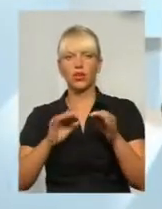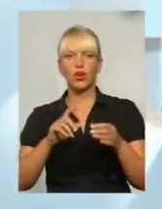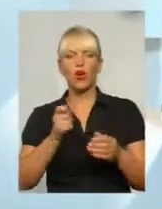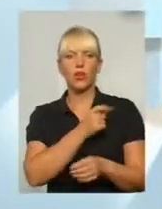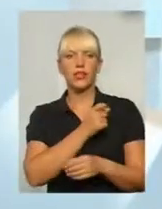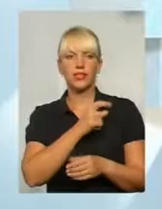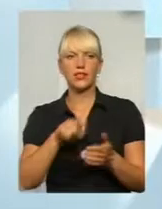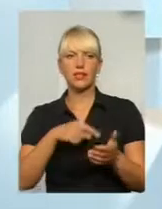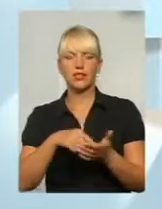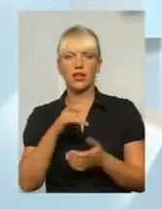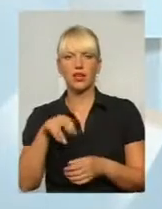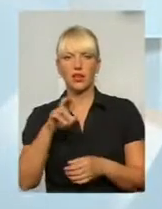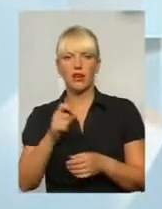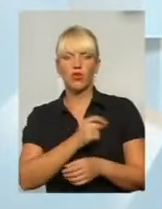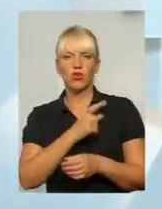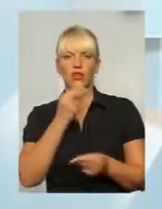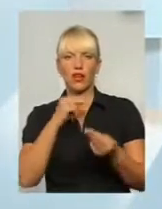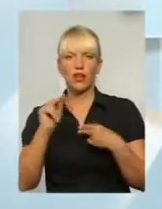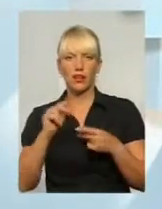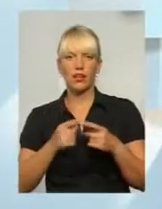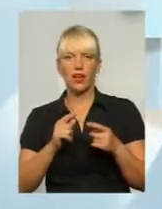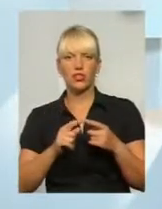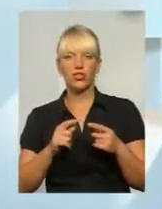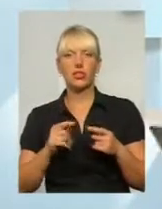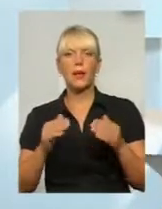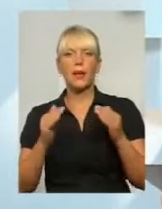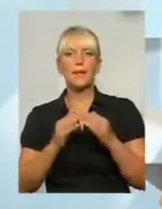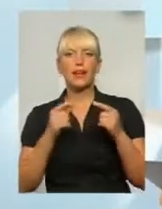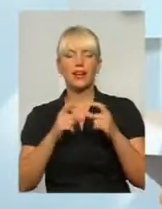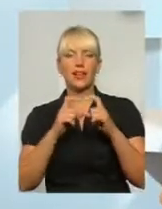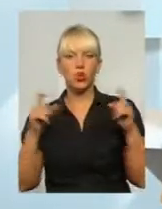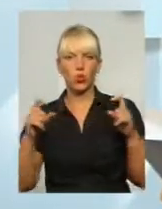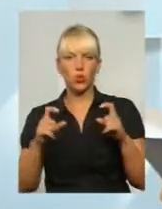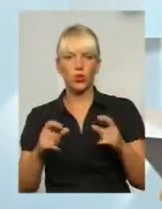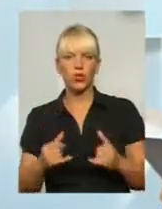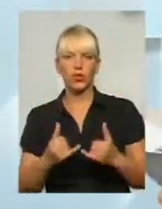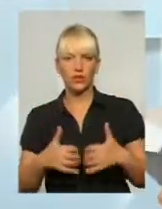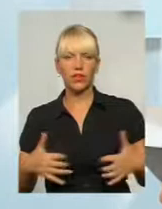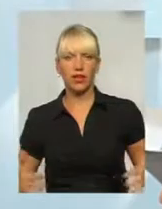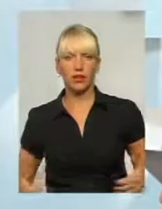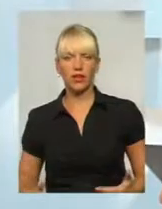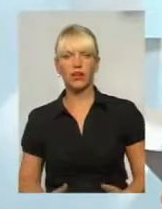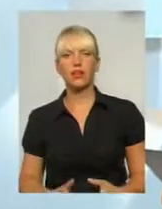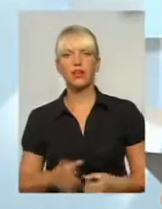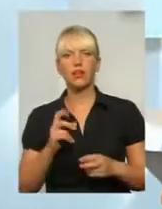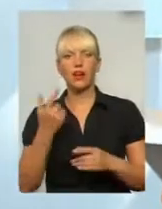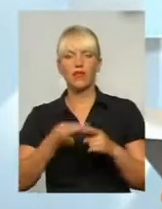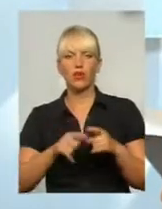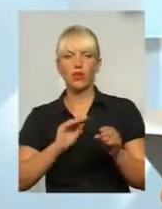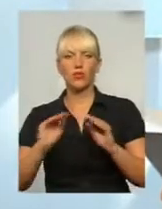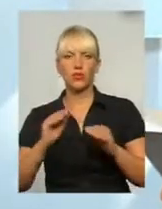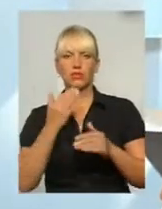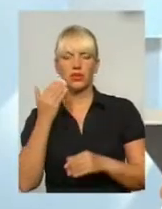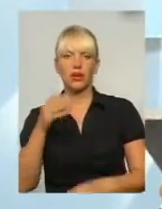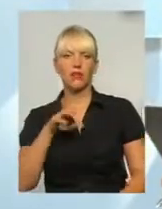Саме в Одесі один з найкращих притулків нашої країни знаходиться. Як ви не облаштували, давайте почуємо і спитаємо в самій пані